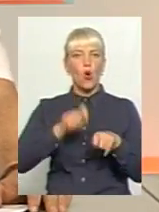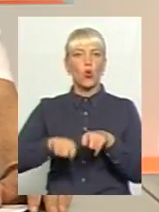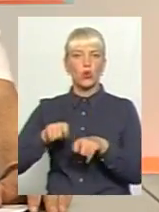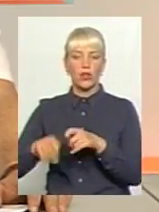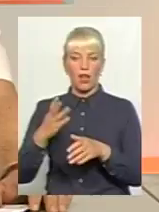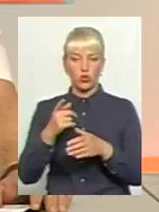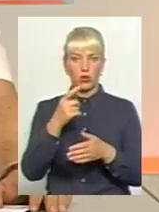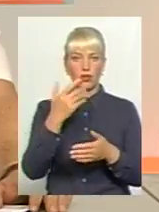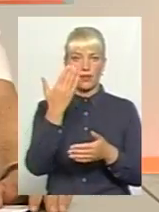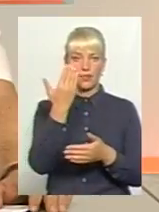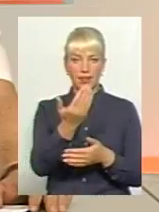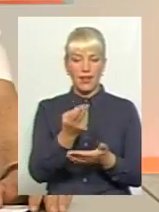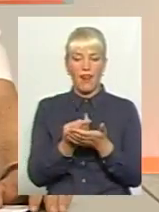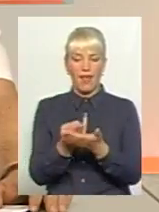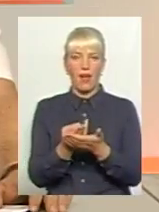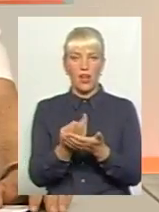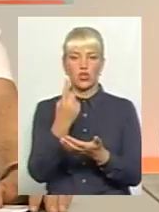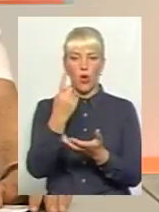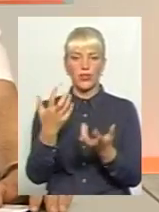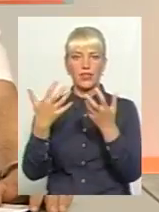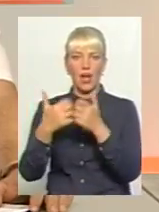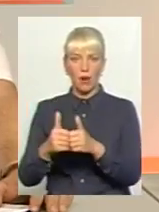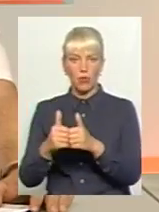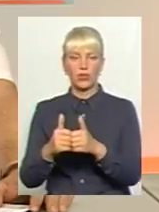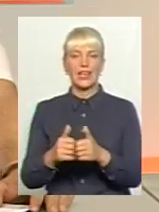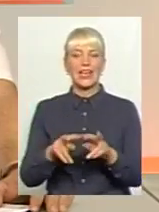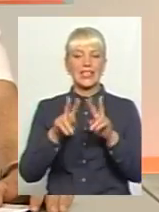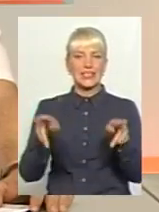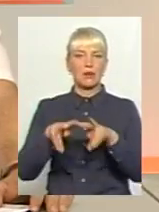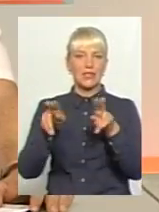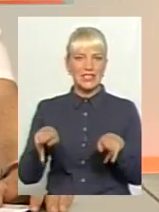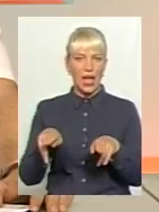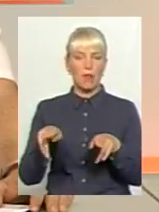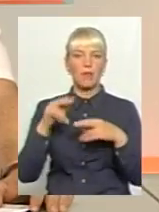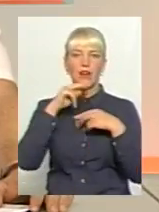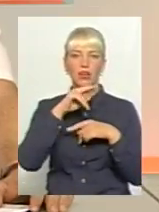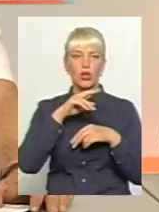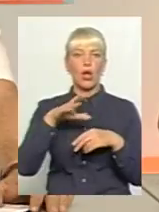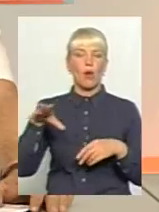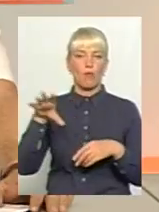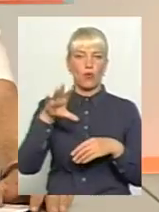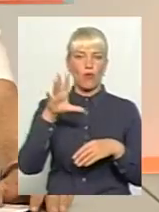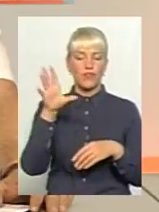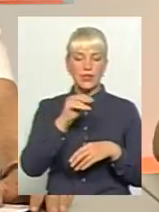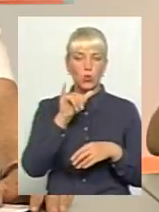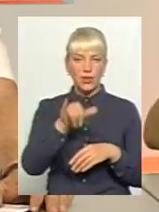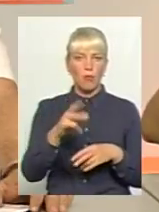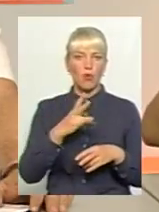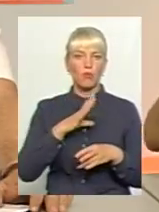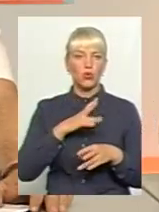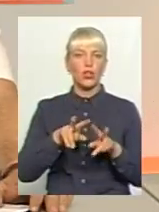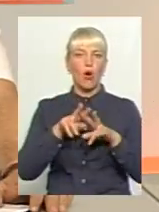лягаєш на один апарат, одної тої самої фірми, з тими самими розходниками, то по всій лозіці, яких є речей, в тебе має бути